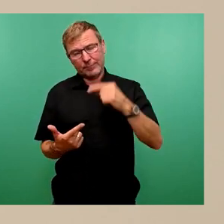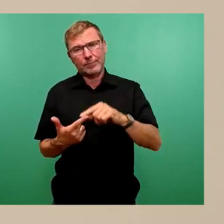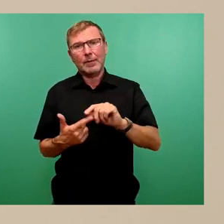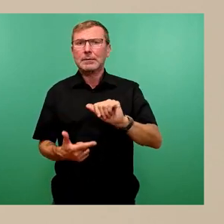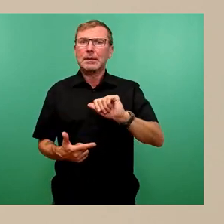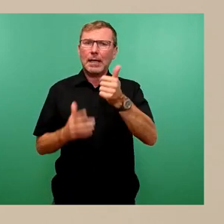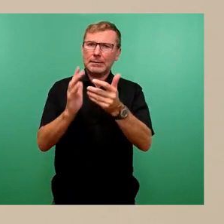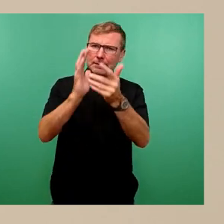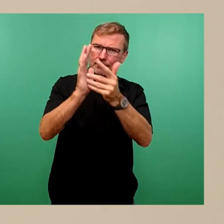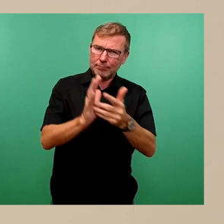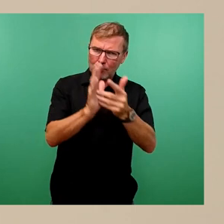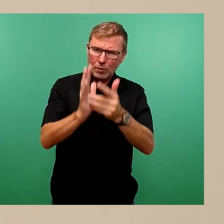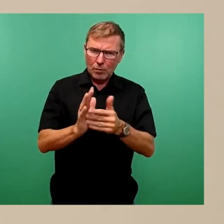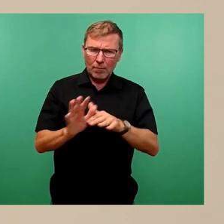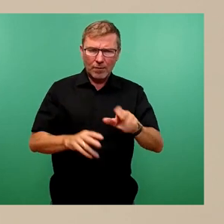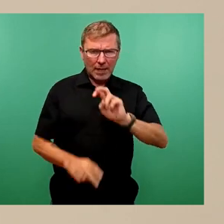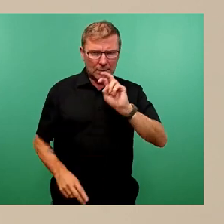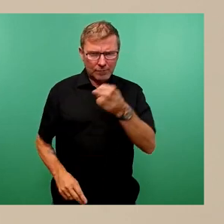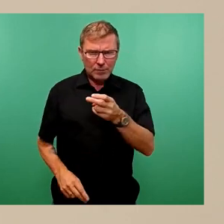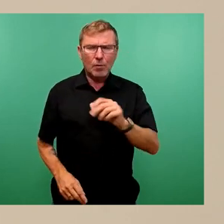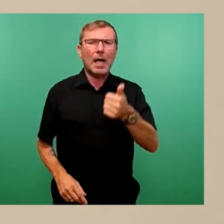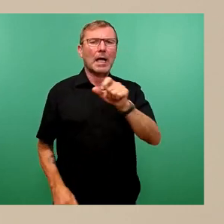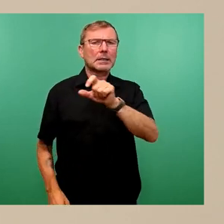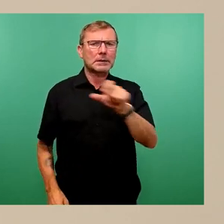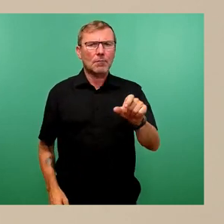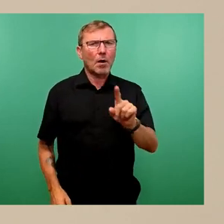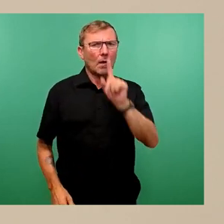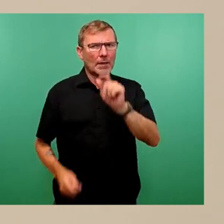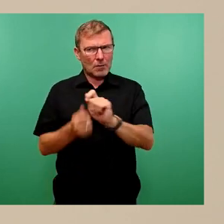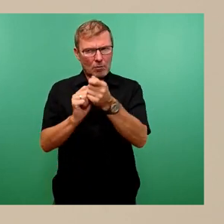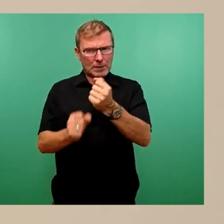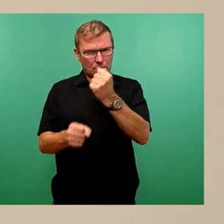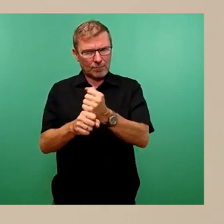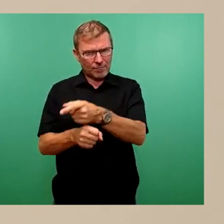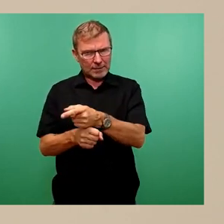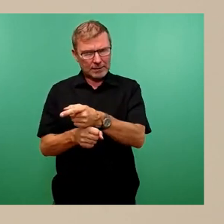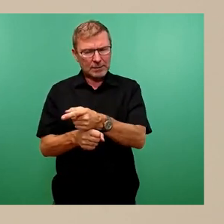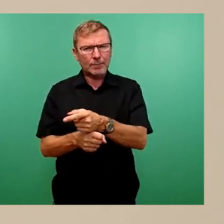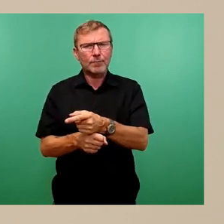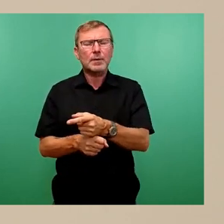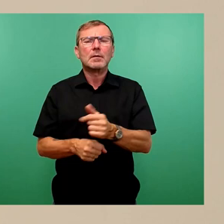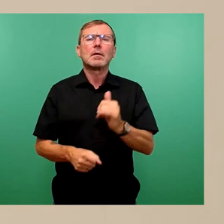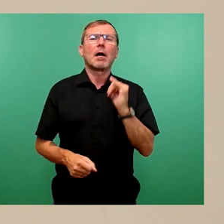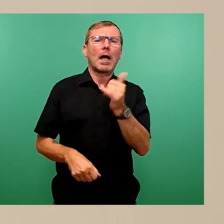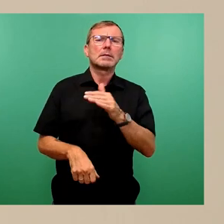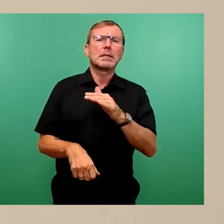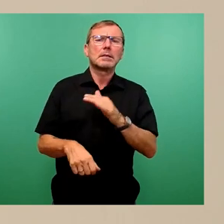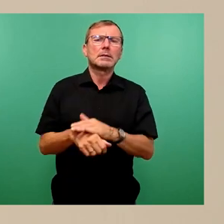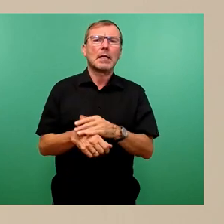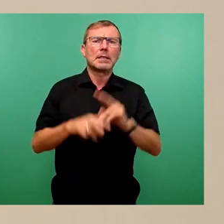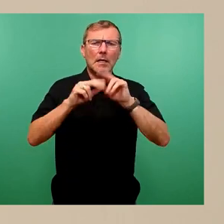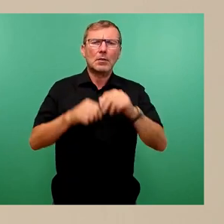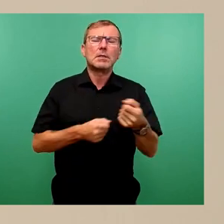für den Verkehrsversuch erfolgt in der ersten Woche nach Umsetzung durch Reisezeitanalysen der Buslinien 61 und